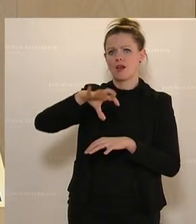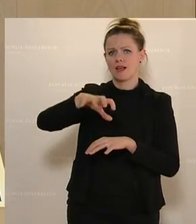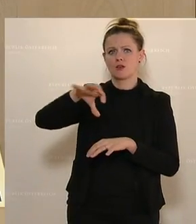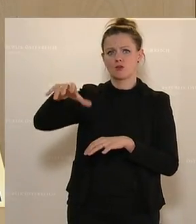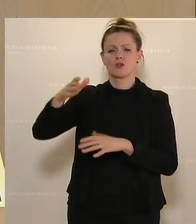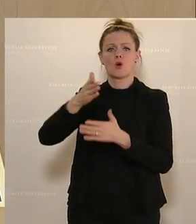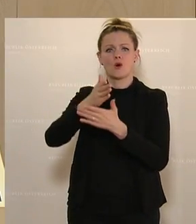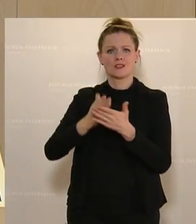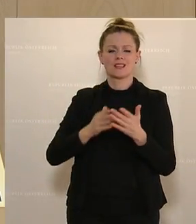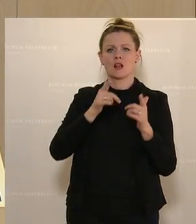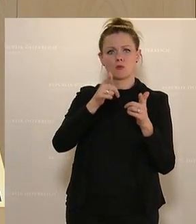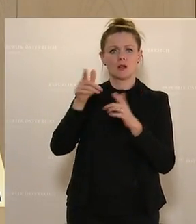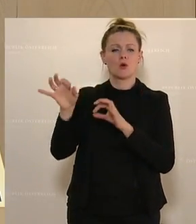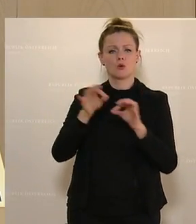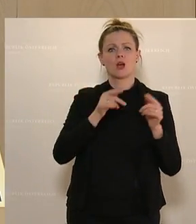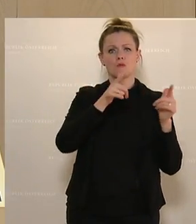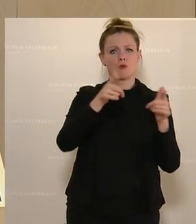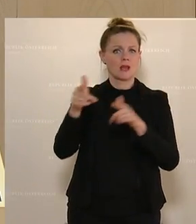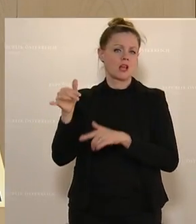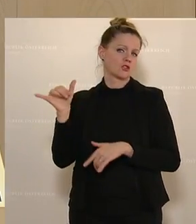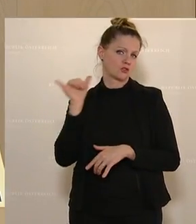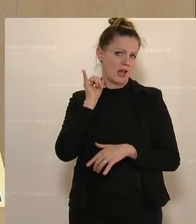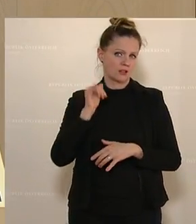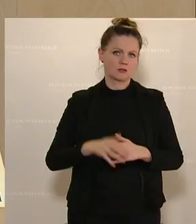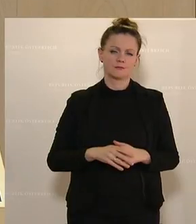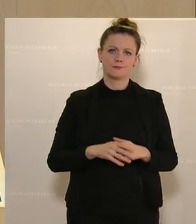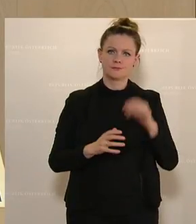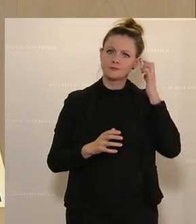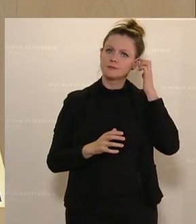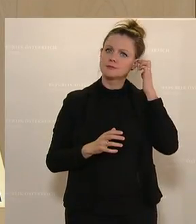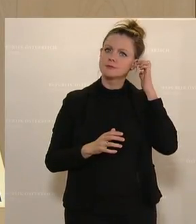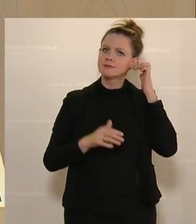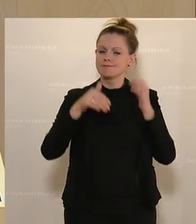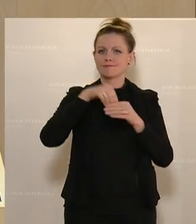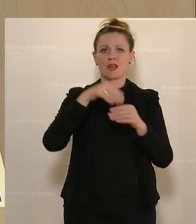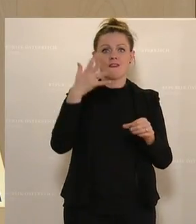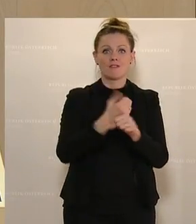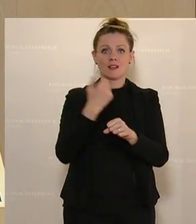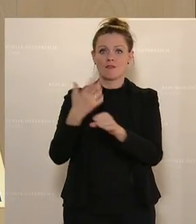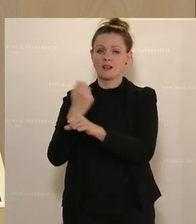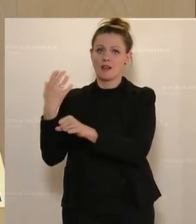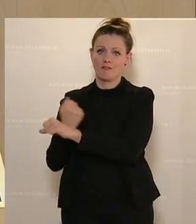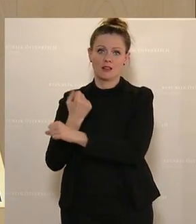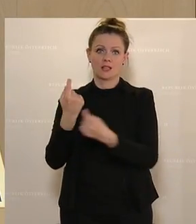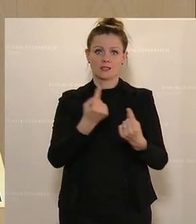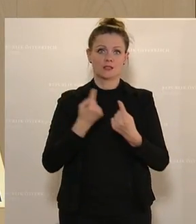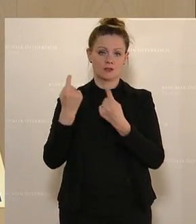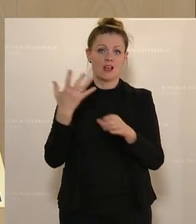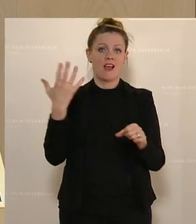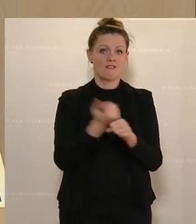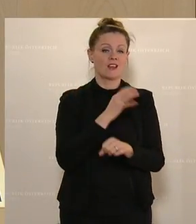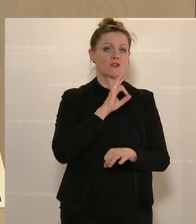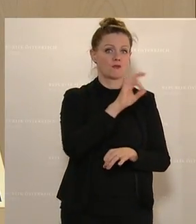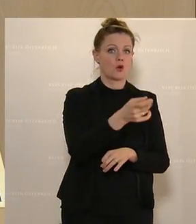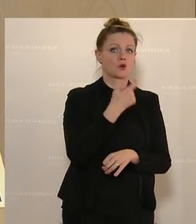für teilmobile, mobile Schlachtungen. Das ist eine Win-Win-Win-Situation aus unserer Sicht. Warum? Es ist Win für den